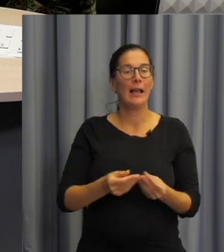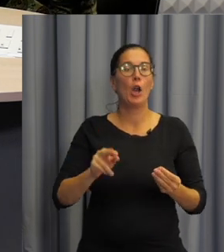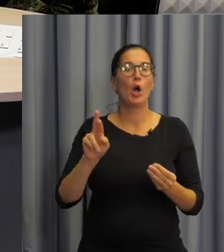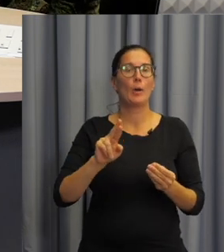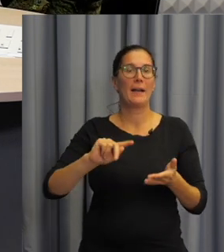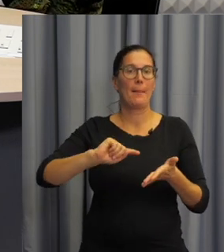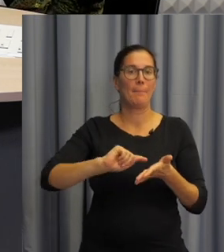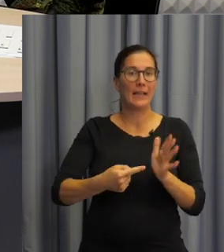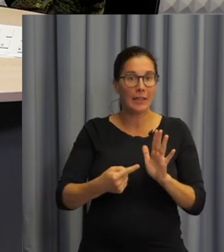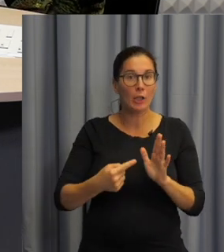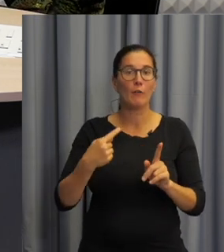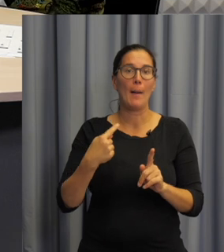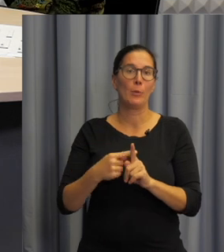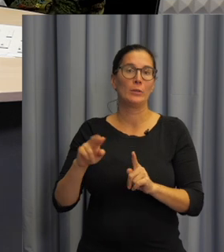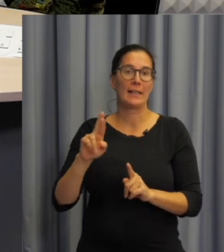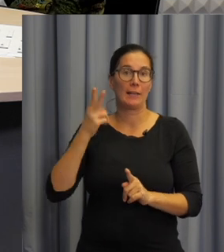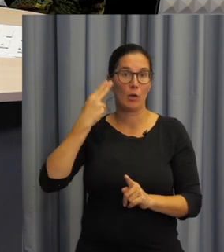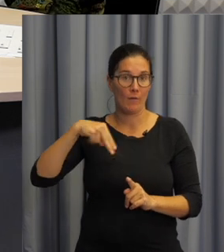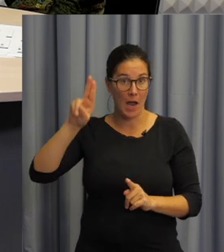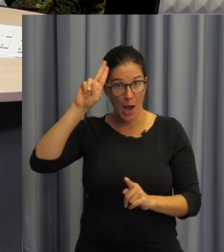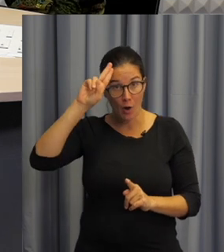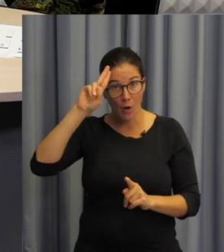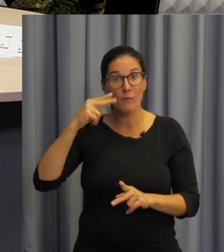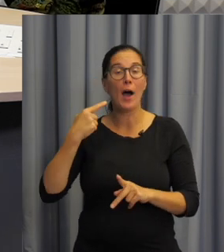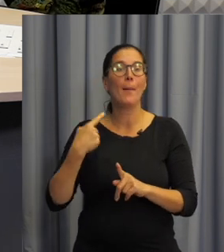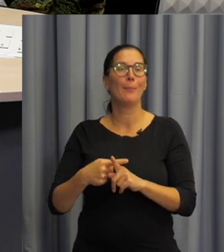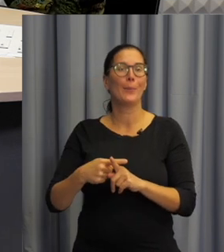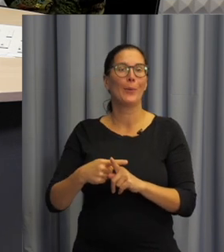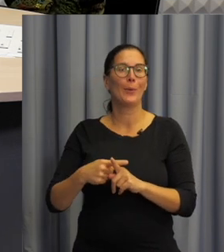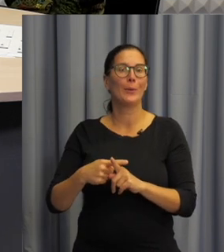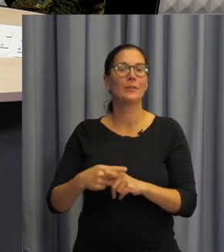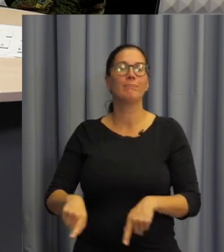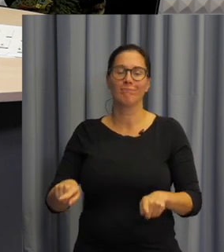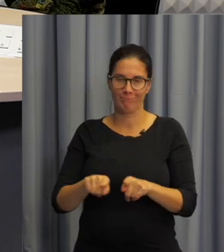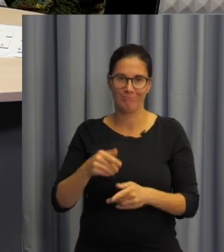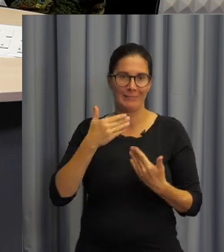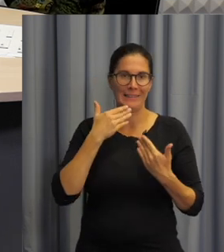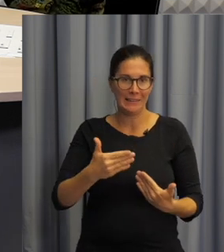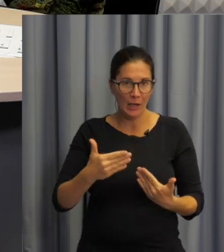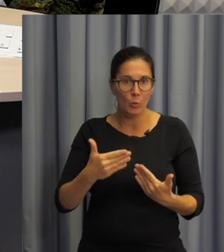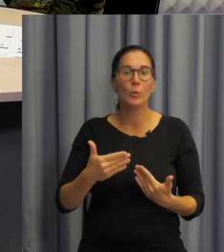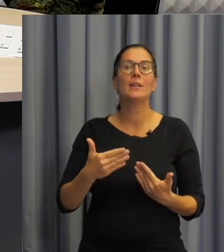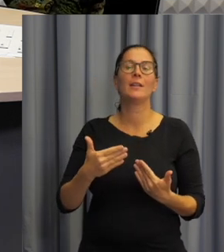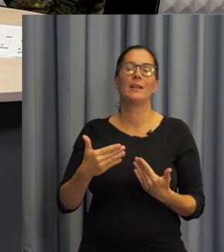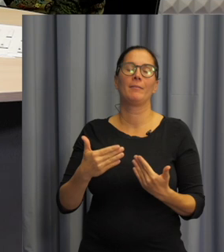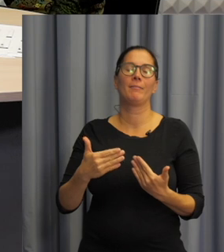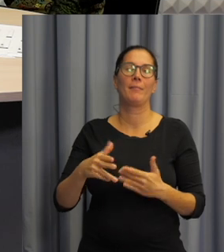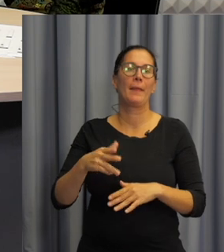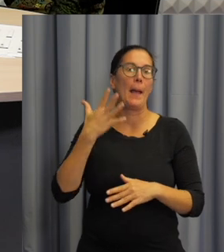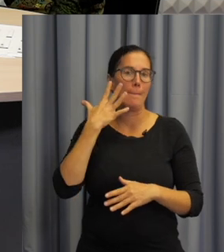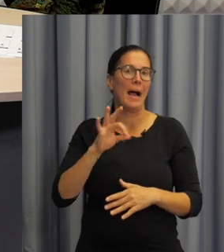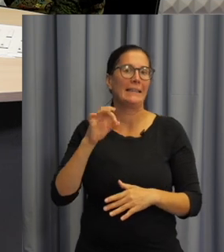jazyka. To téma nás prostředkovala Romana Petráňová a paní Radka Nováková. A úplně v závěru děkuji